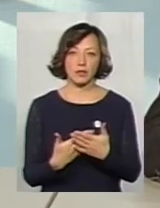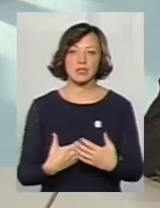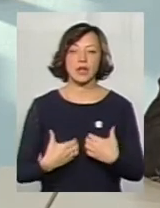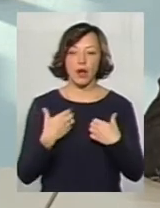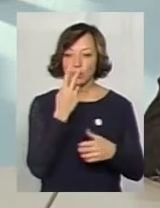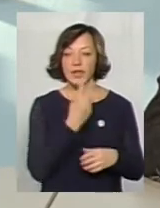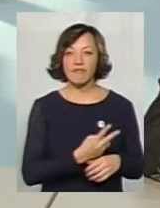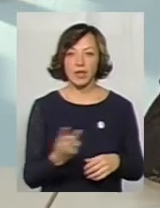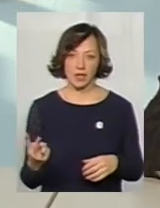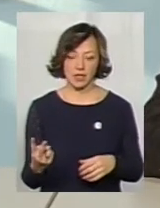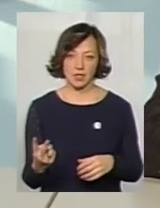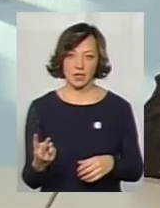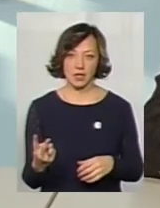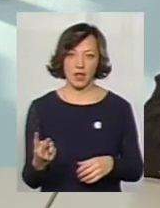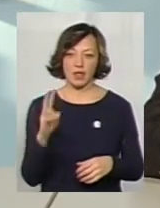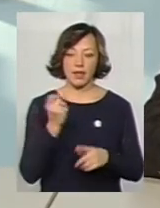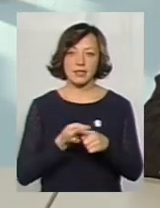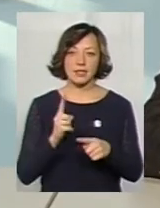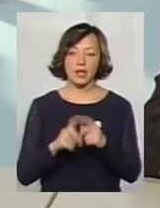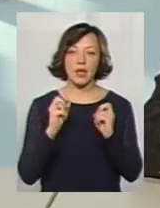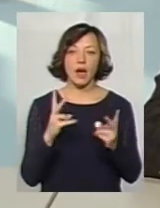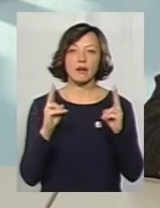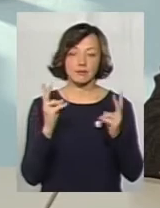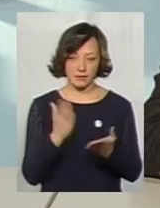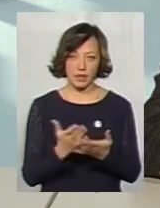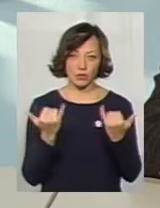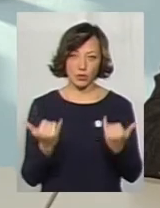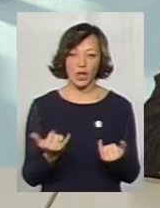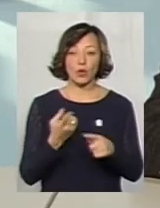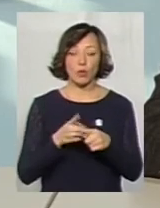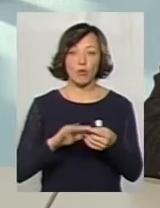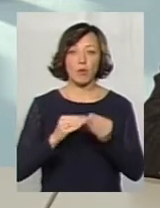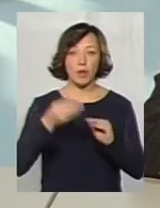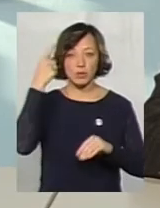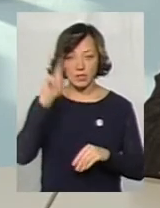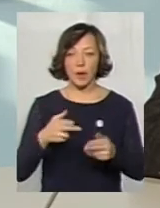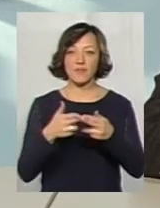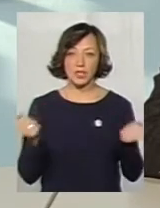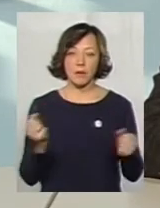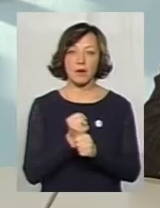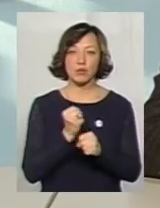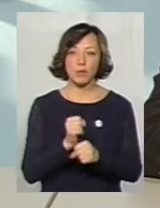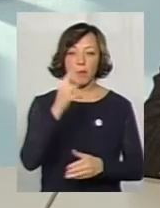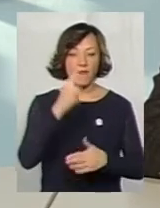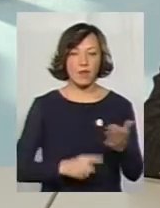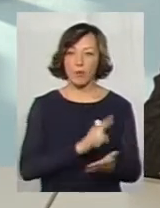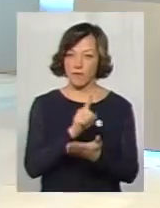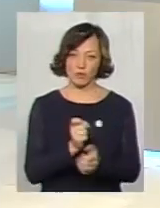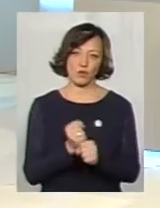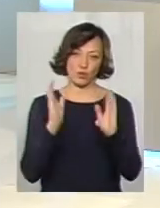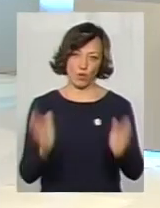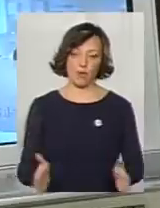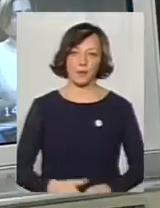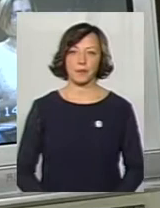страшно дивитися на неї, як є це на сьогоднішній день. Тому ми проблему знаємо, визнаємо, працюємо і повірте, що обов'язково зробимо.